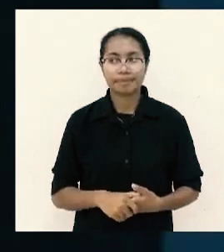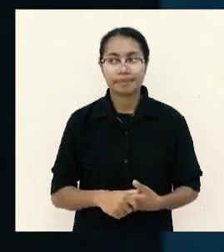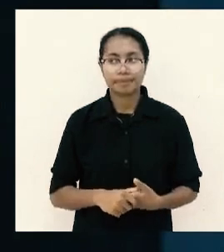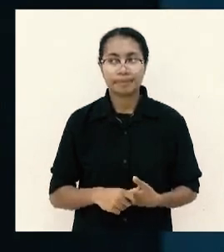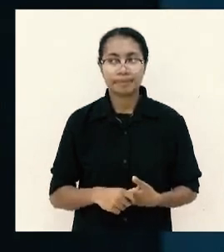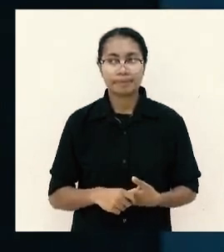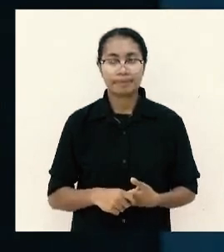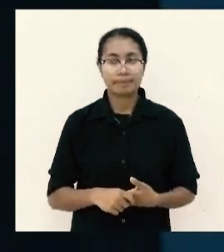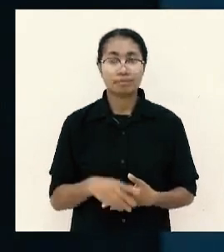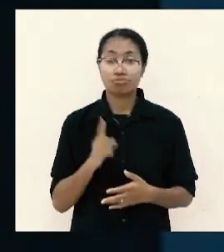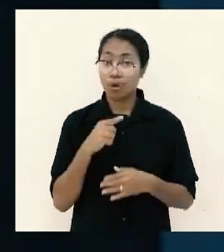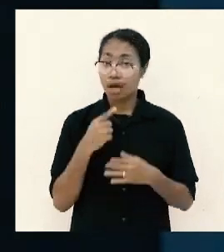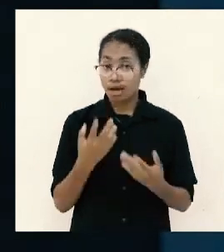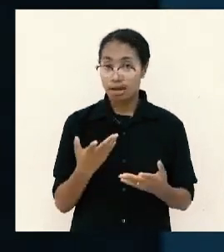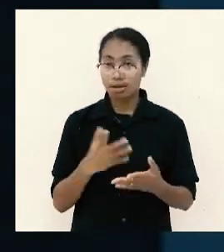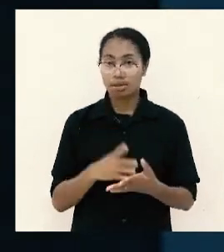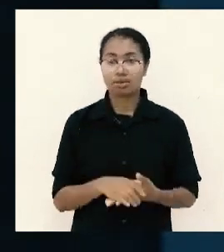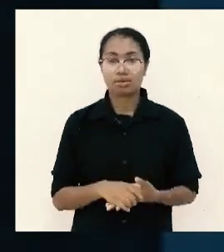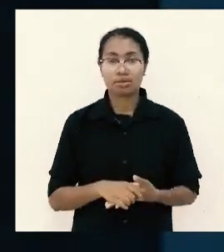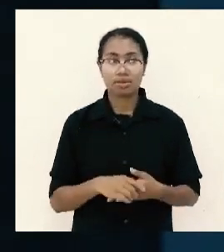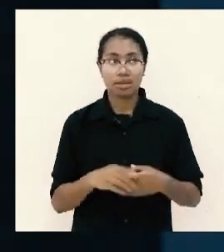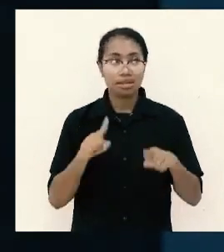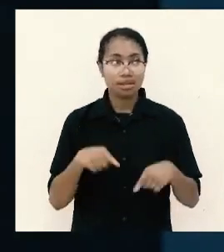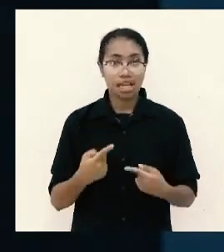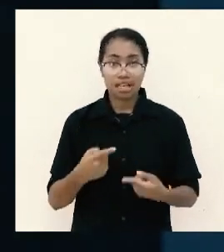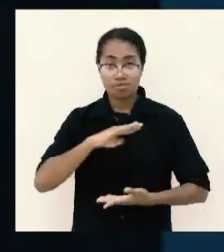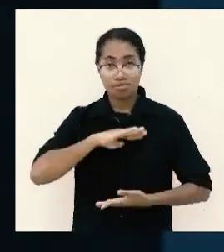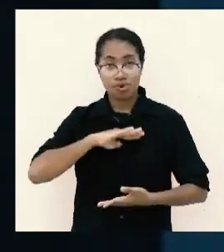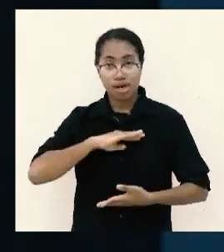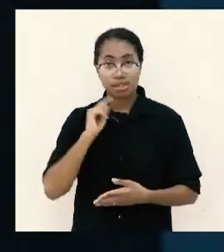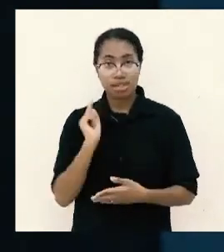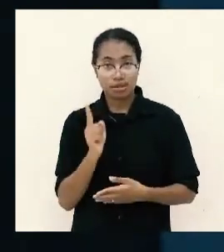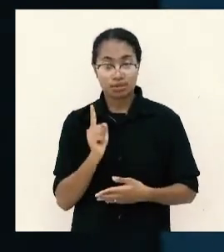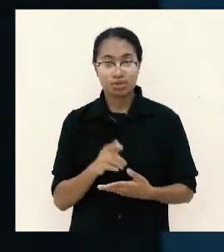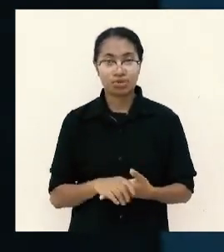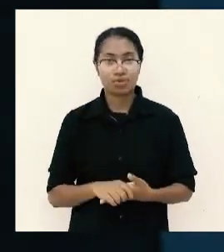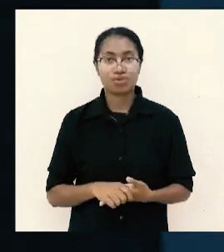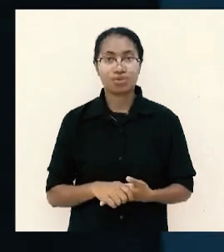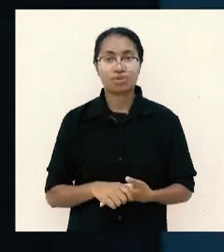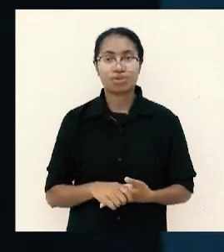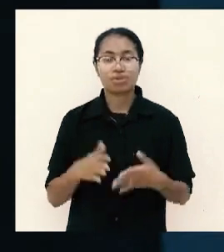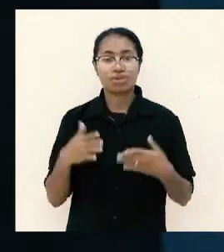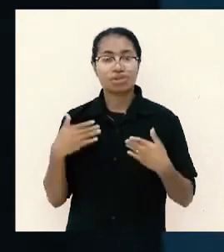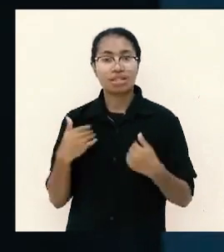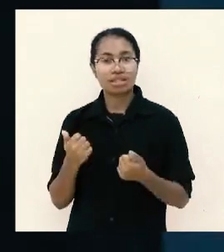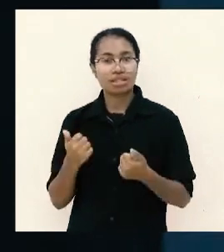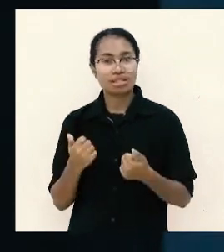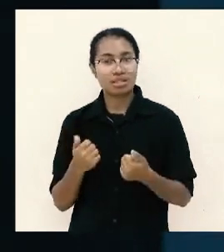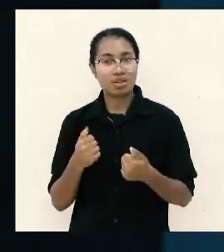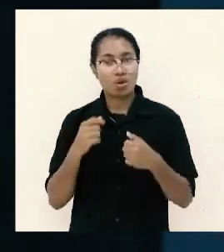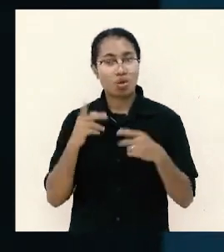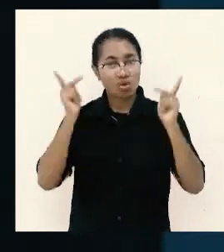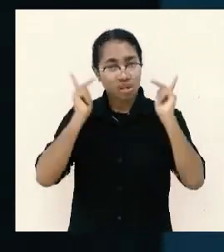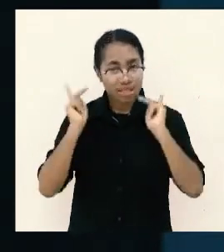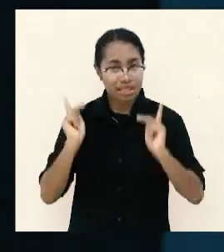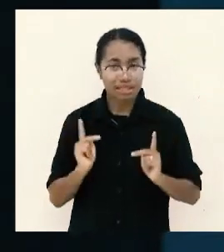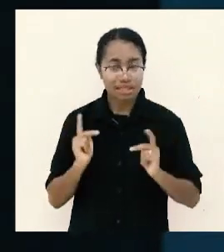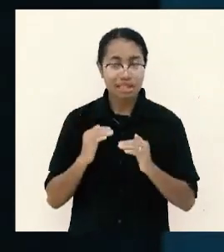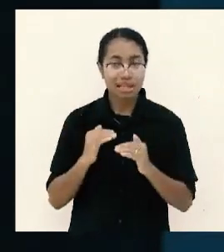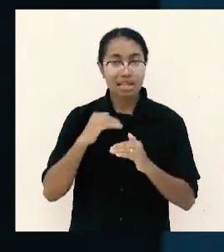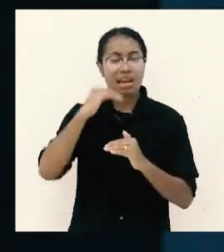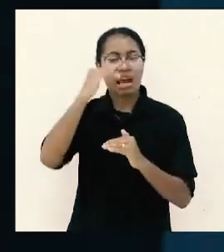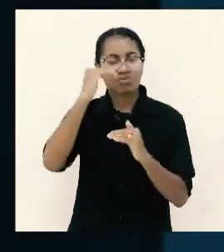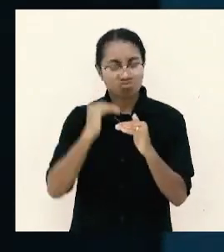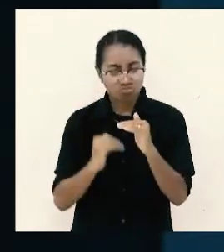maka menjadi puas itu menjadi lebih sukar kalau kondisi naik turun